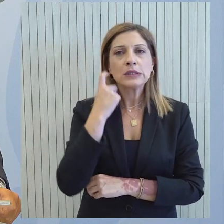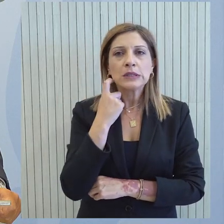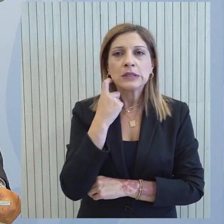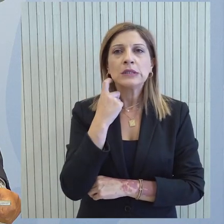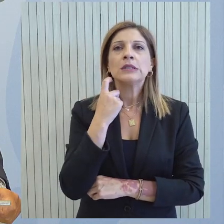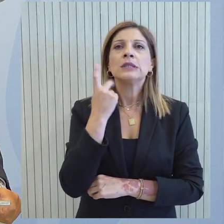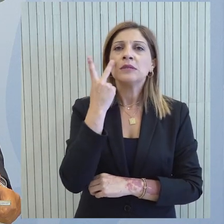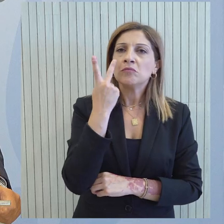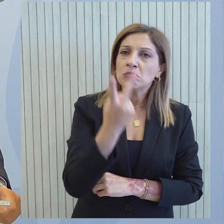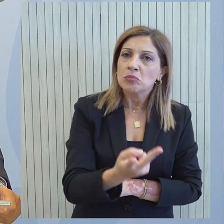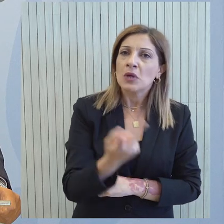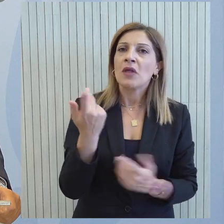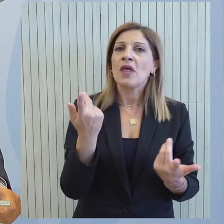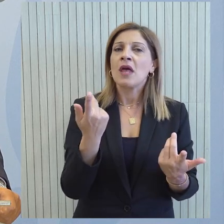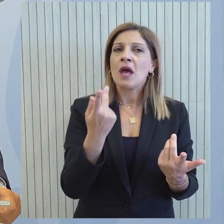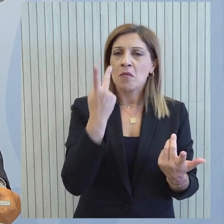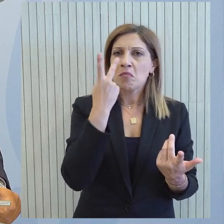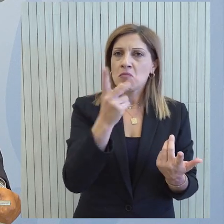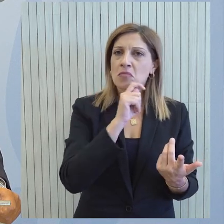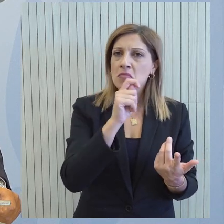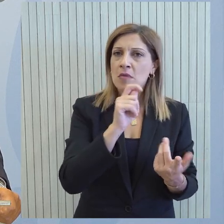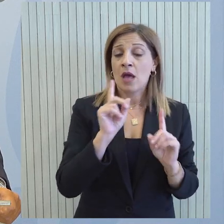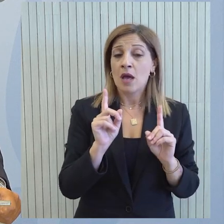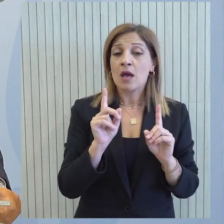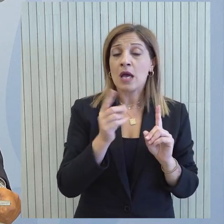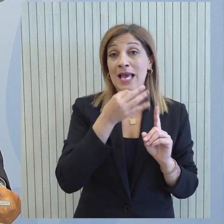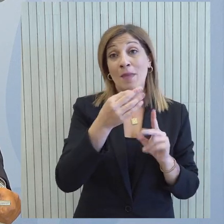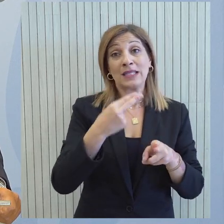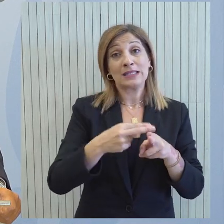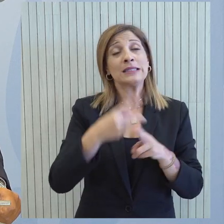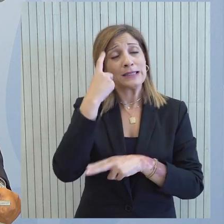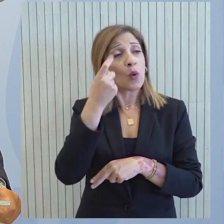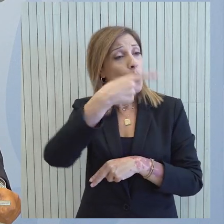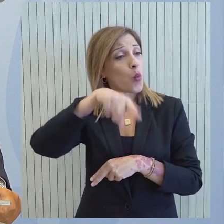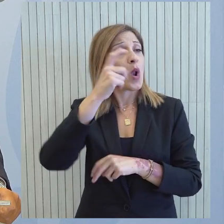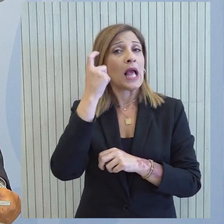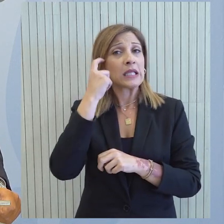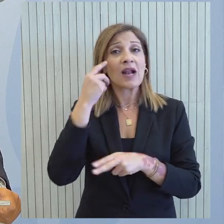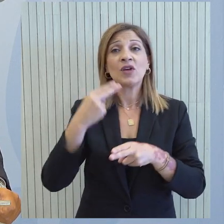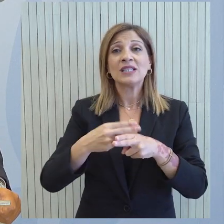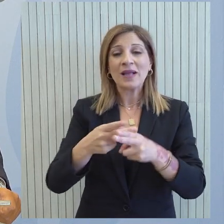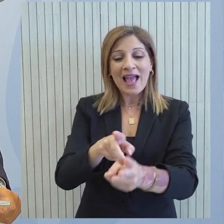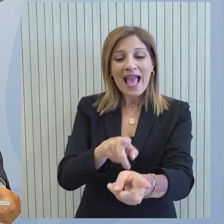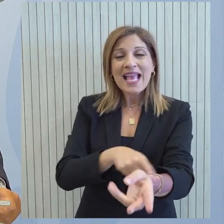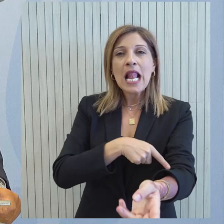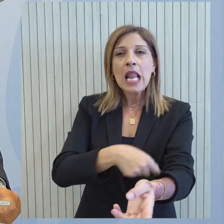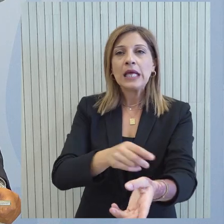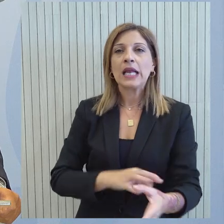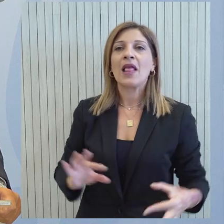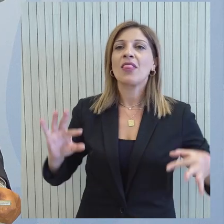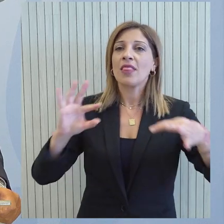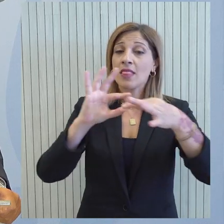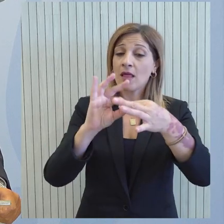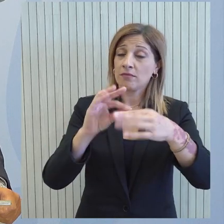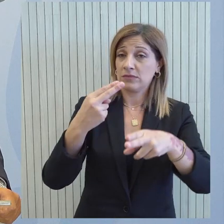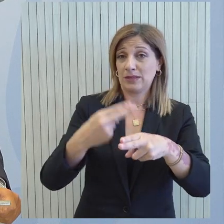το... Εξ όσων έχω δει τουλάχιστον από τις δημόσιες τοποθετήσεις κανείς δεν αρνείται την σημασία των ηλεκτρικών διασυνδέσεων